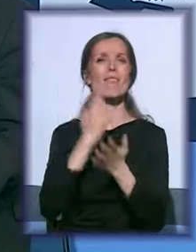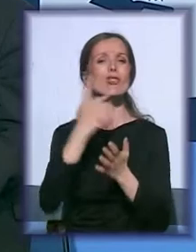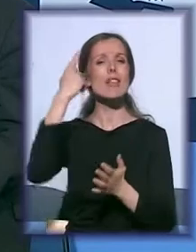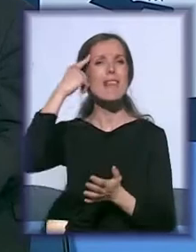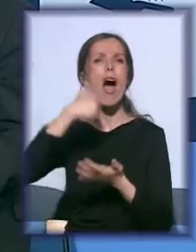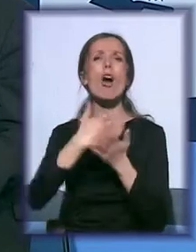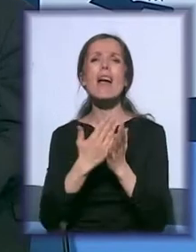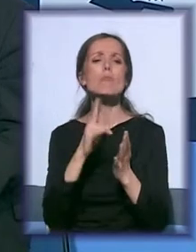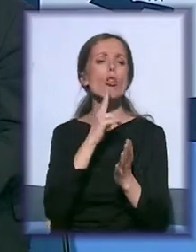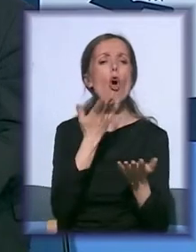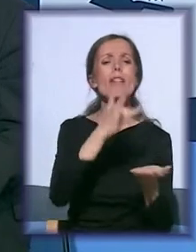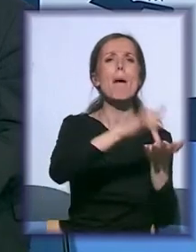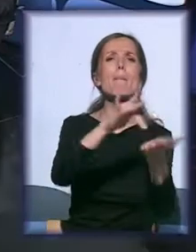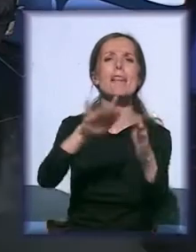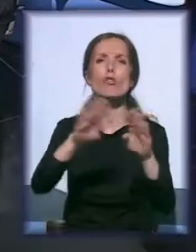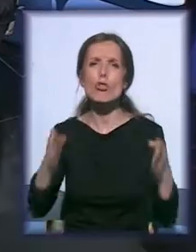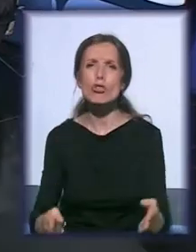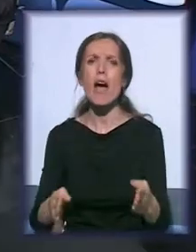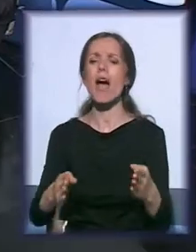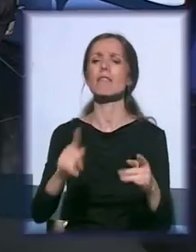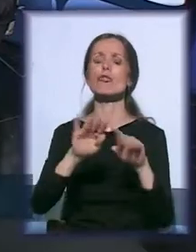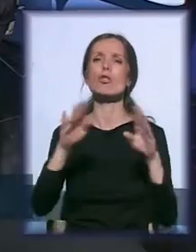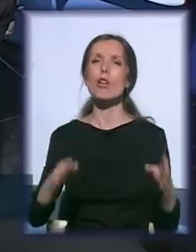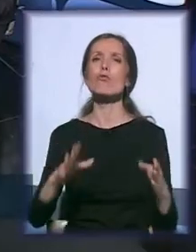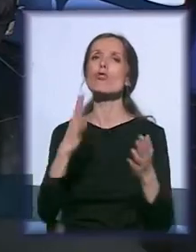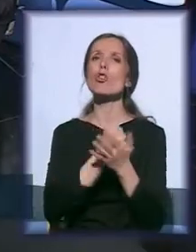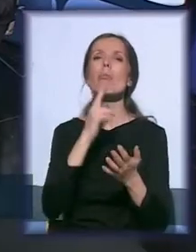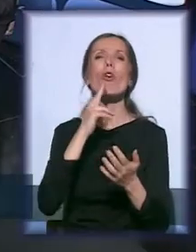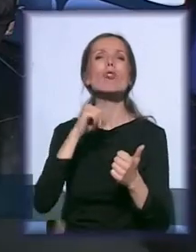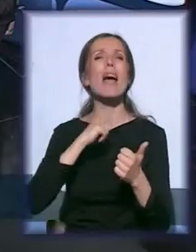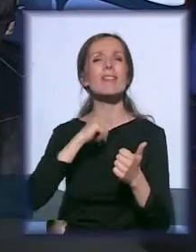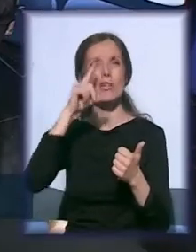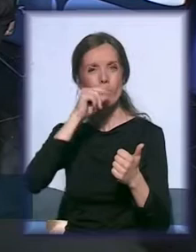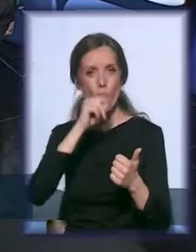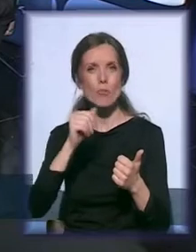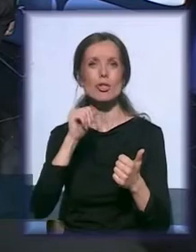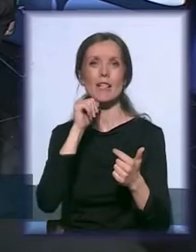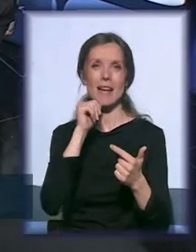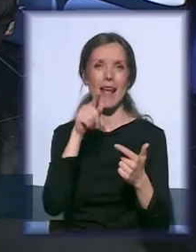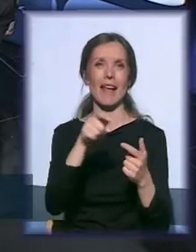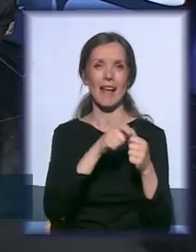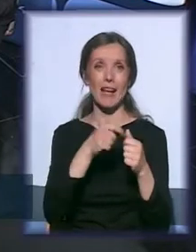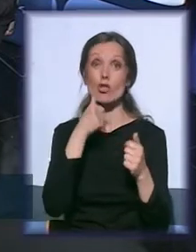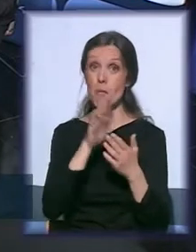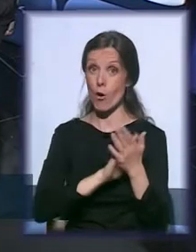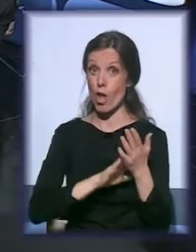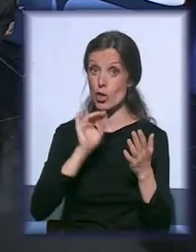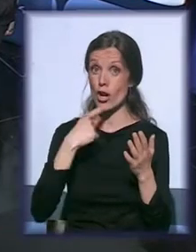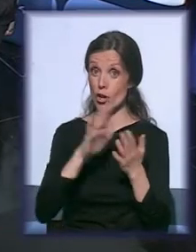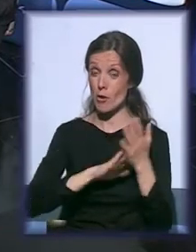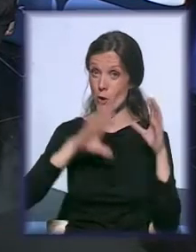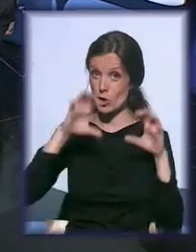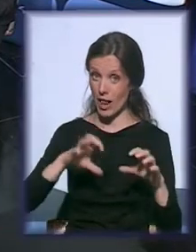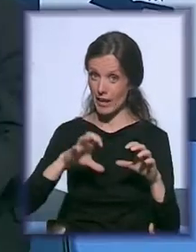raspored ko će biti na kom štandu, štande su dobili i zainteresovne opštine. I počelo je kiš. Ne, počeo,